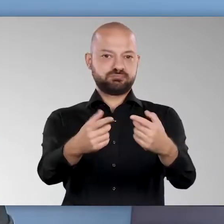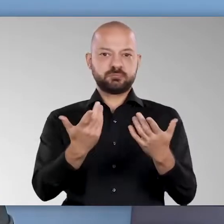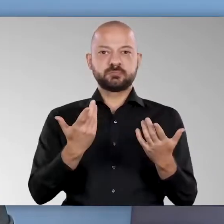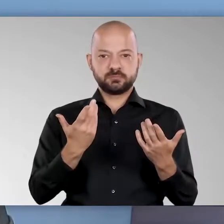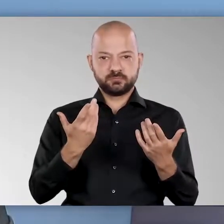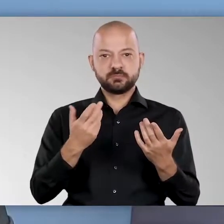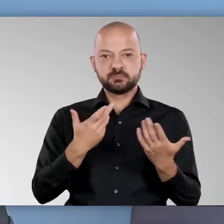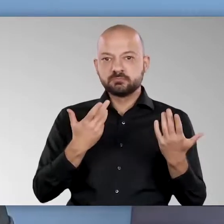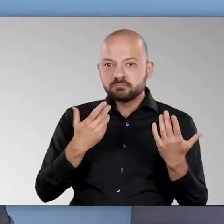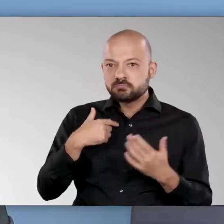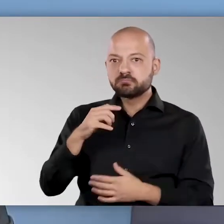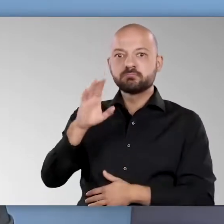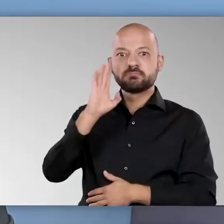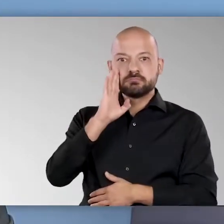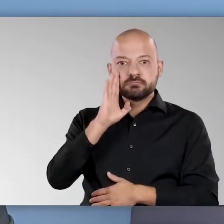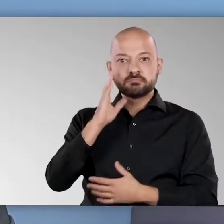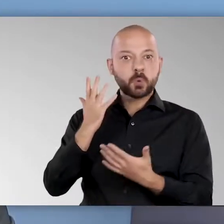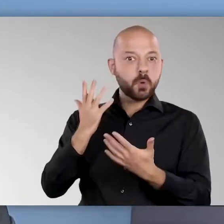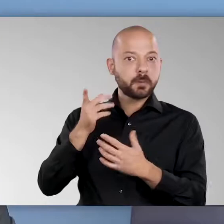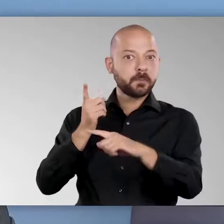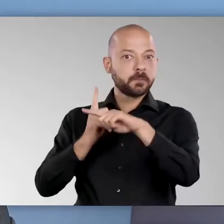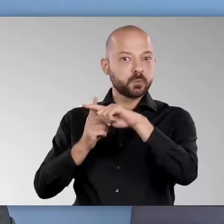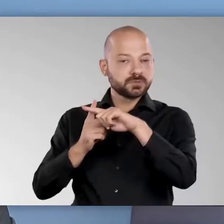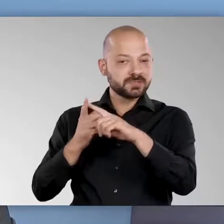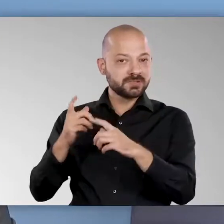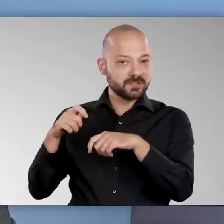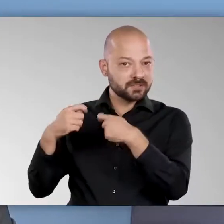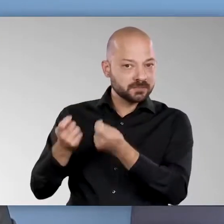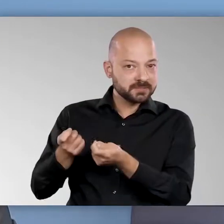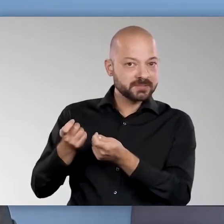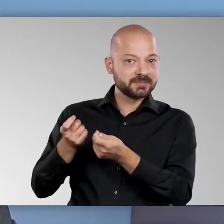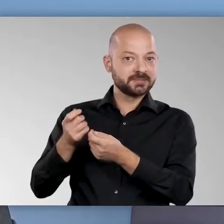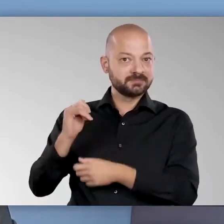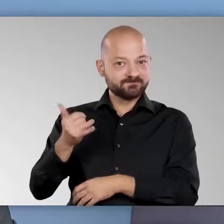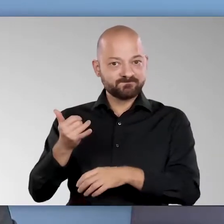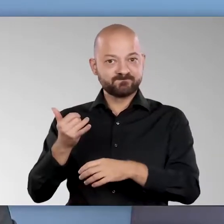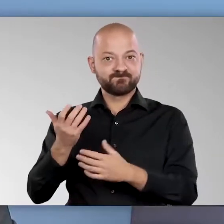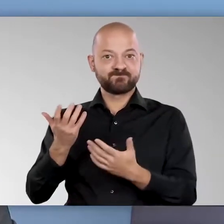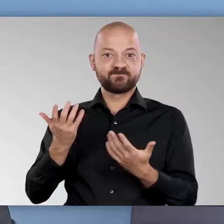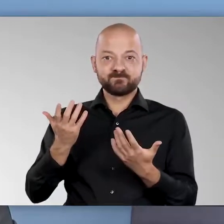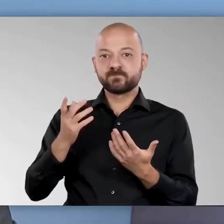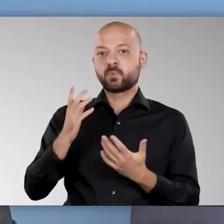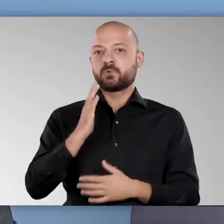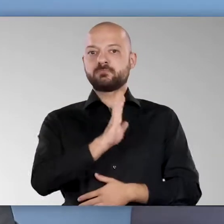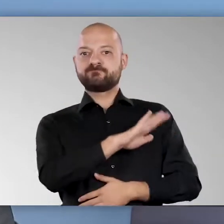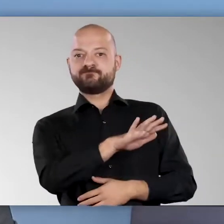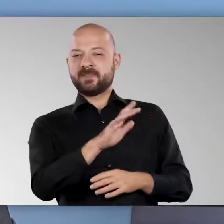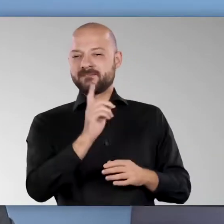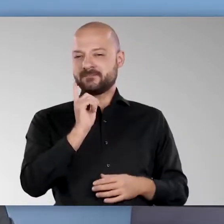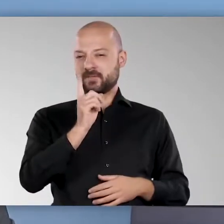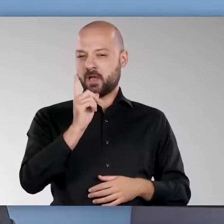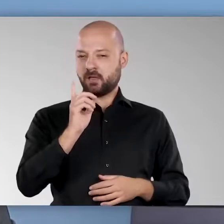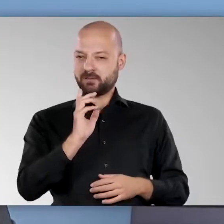schnellsten Weg organisiert haben, mit der man selber erfahren kann, ob man ein positives Laborergebnis hat und über das man